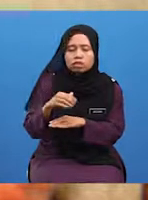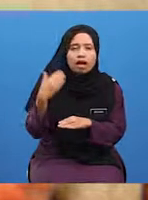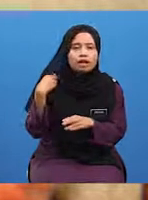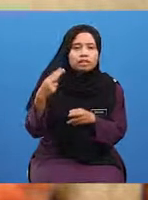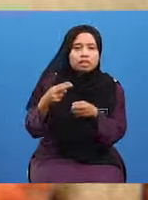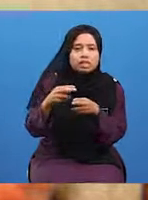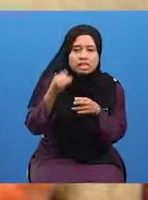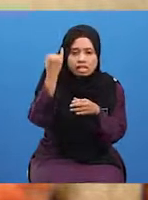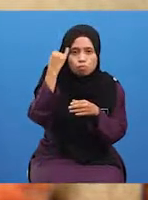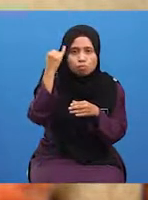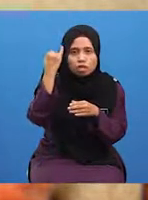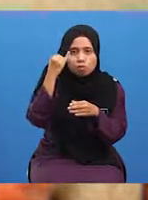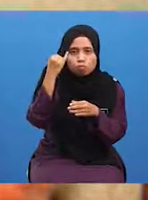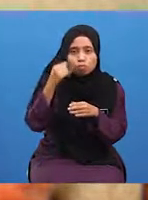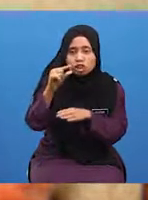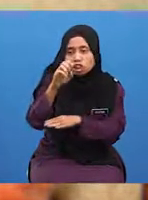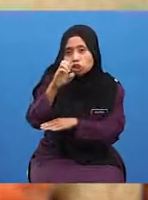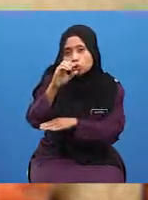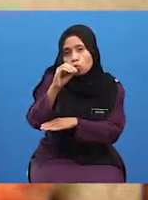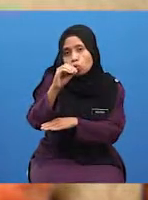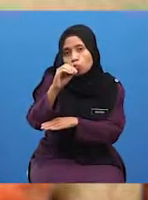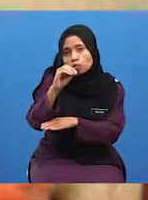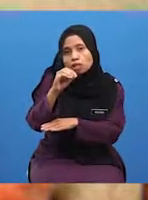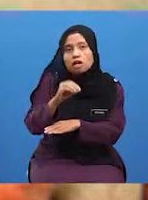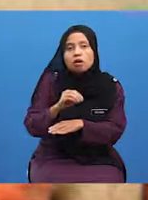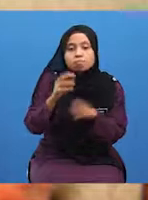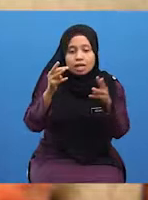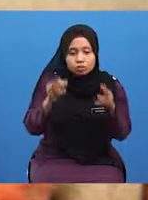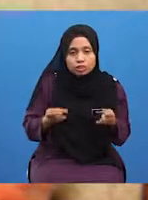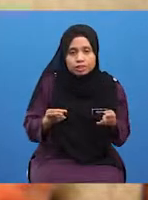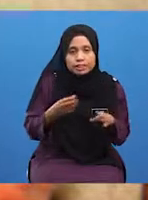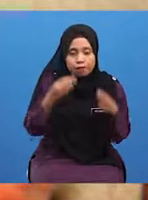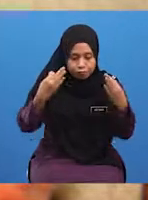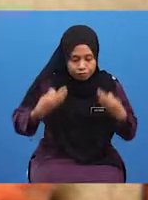geografi fizikal dan geografi manusia.